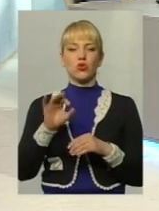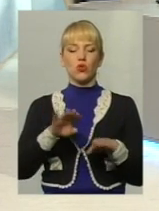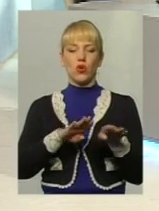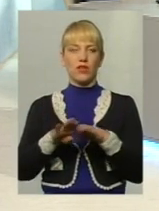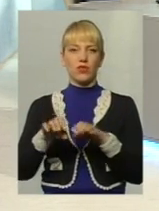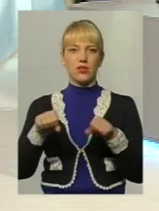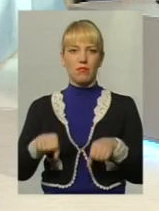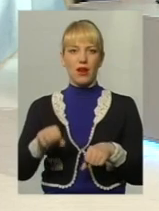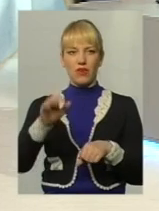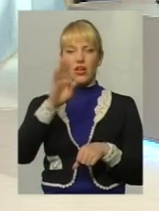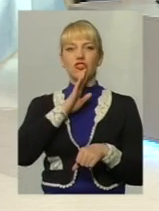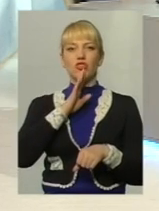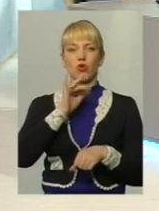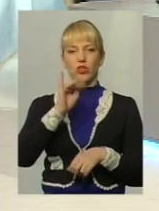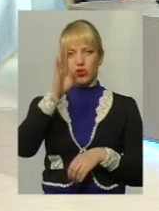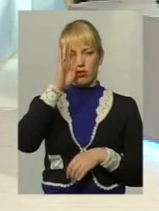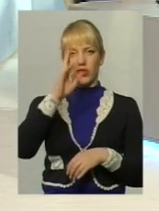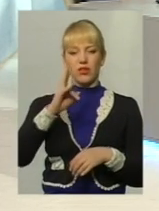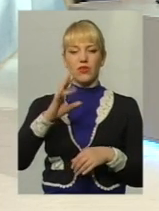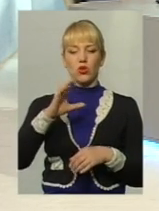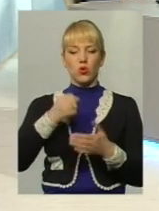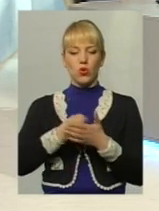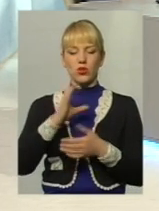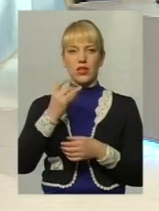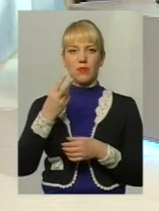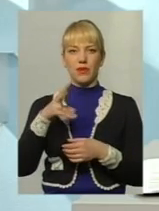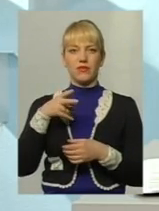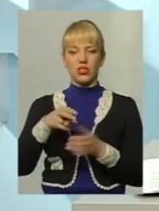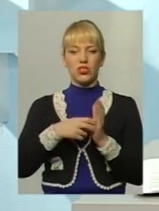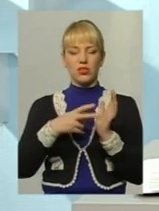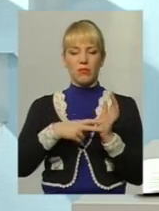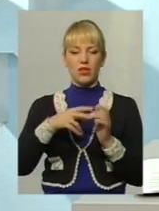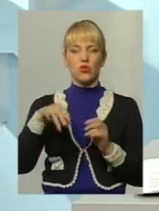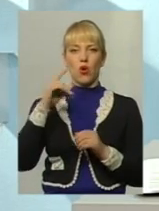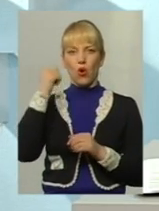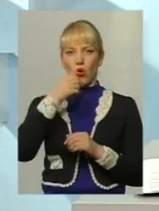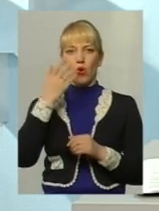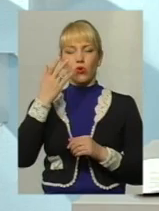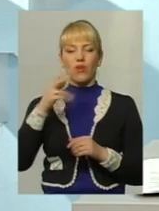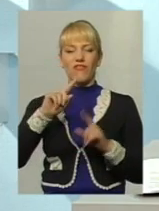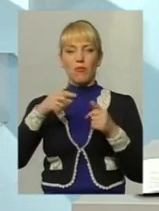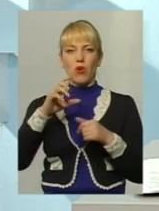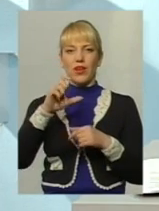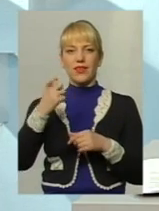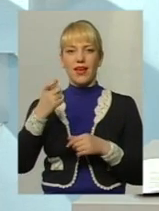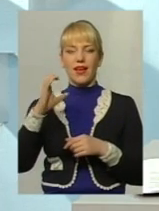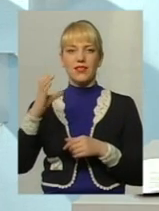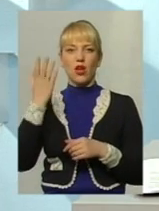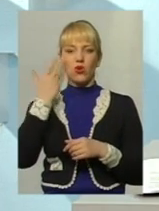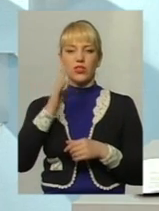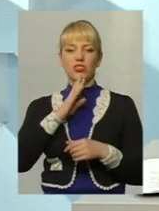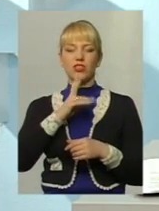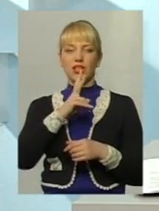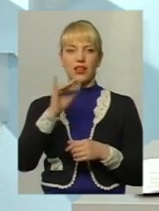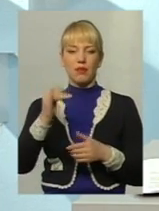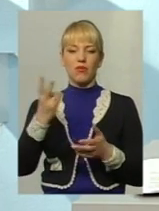прав жінок і чоловіків до серпня 2017 року, до вимог ЄС, коли жінки мають бути і мати представництво в